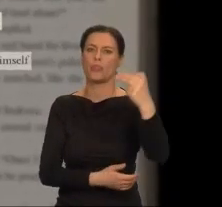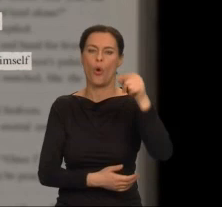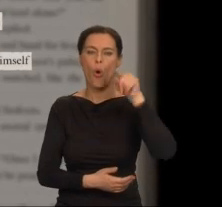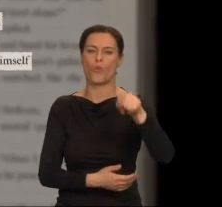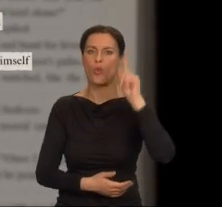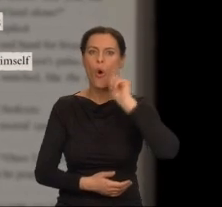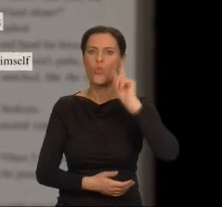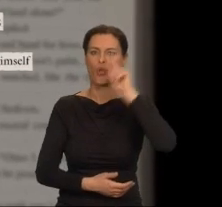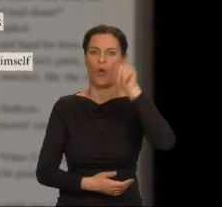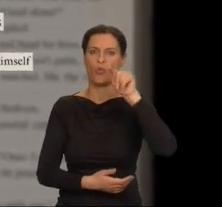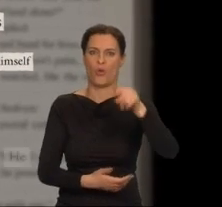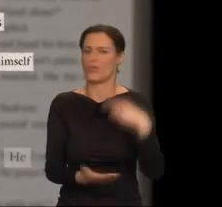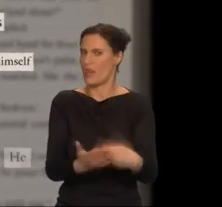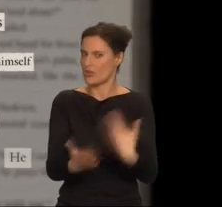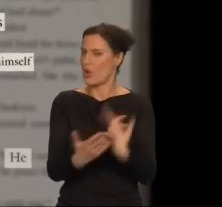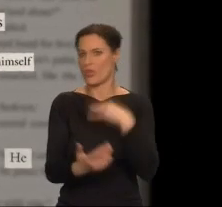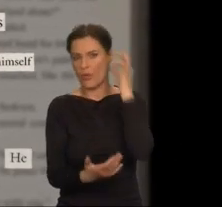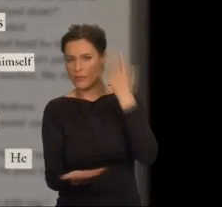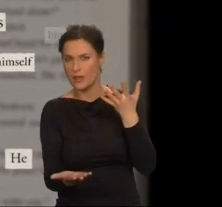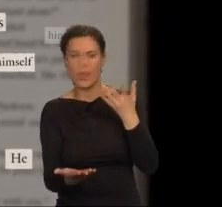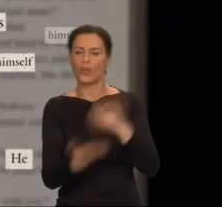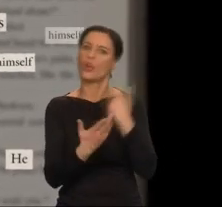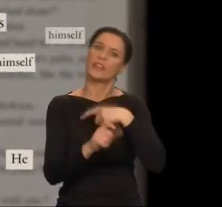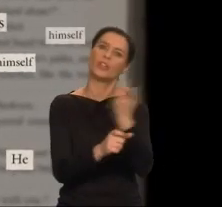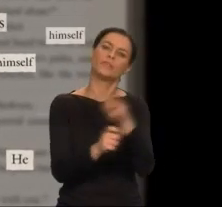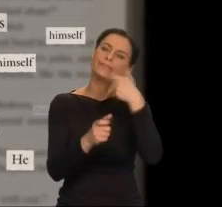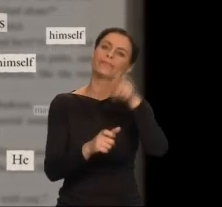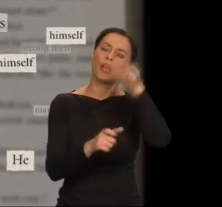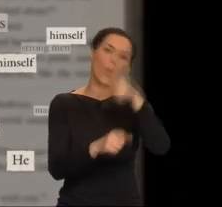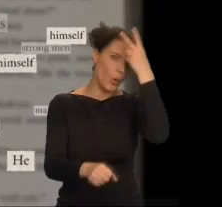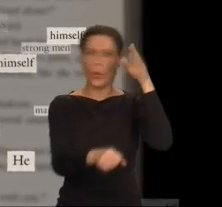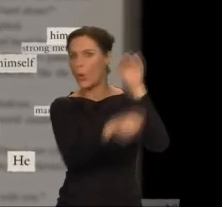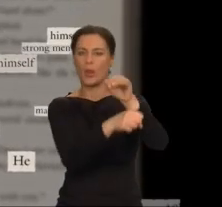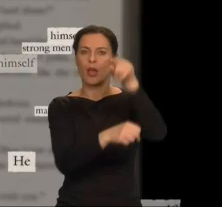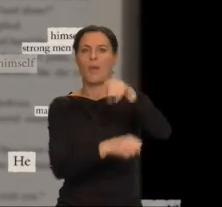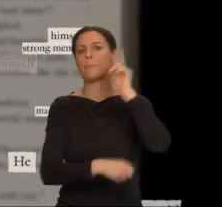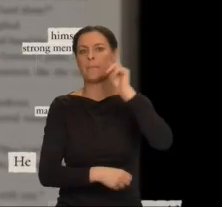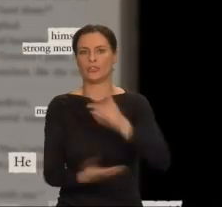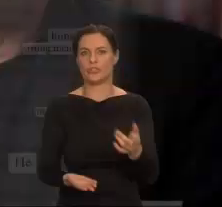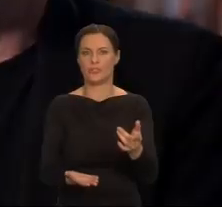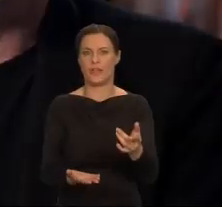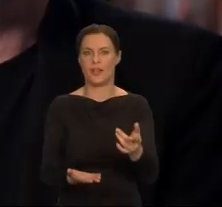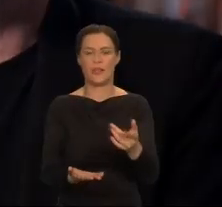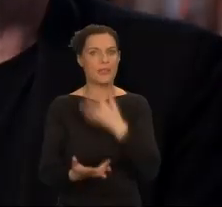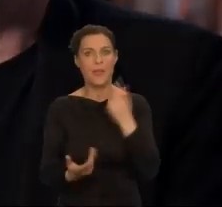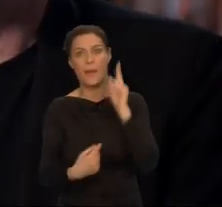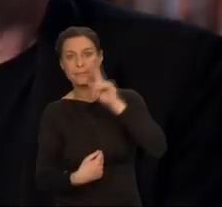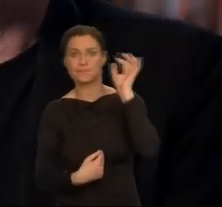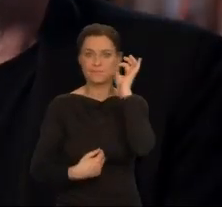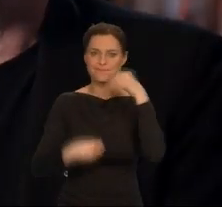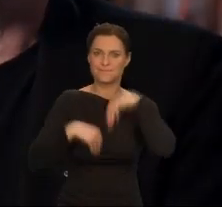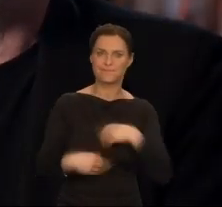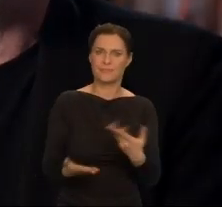Wywołało to krytykę. Dlaczego trzeba zakładać, że bohaterowie są rodzaju męskiego? Czy